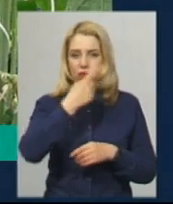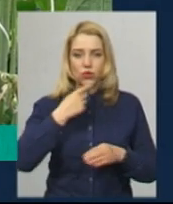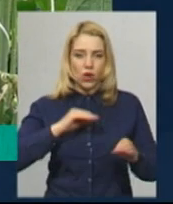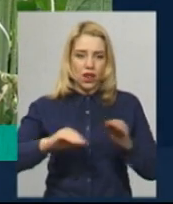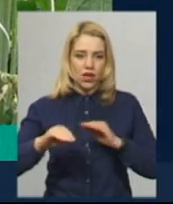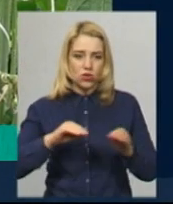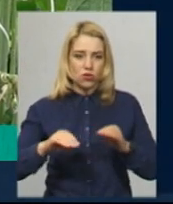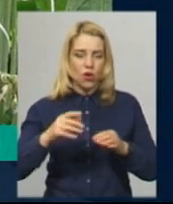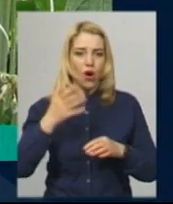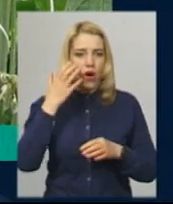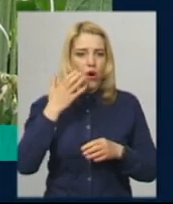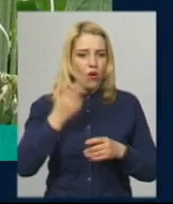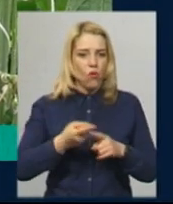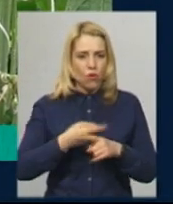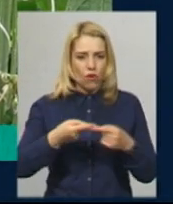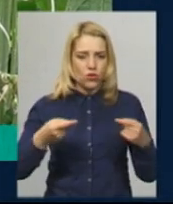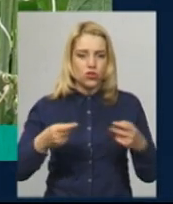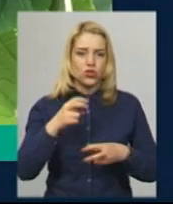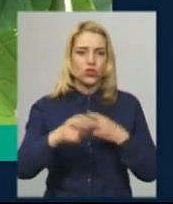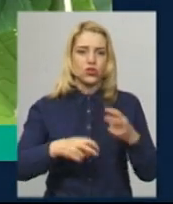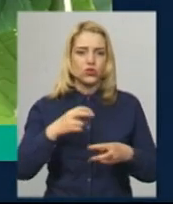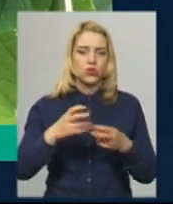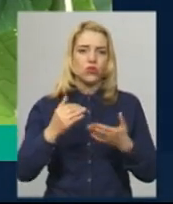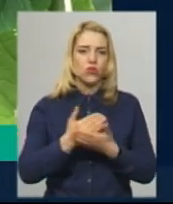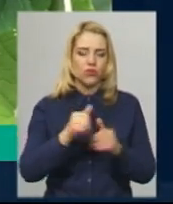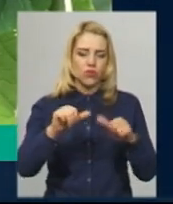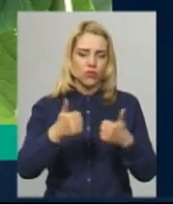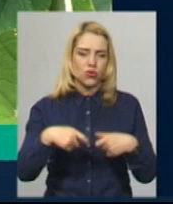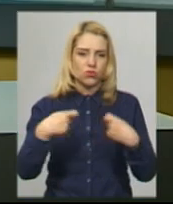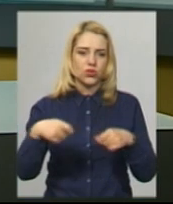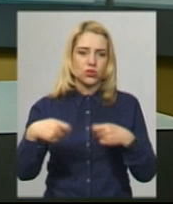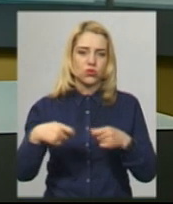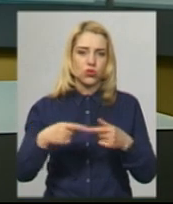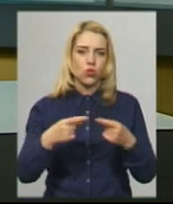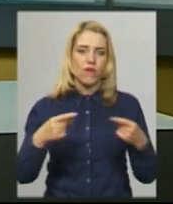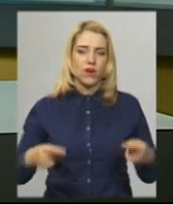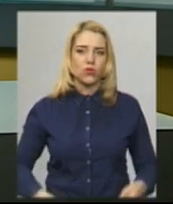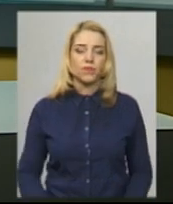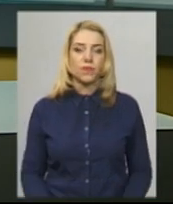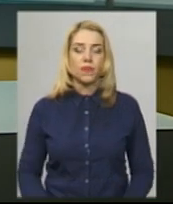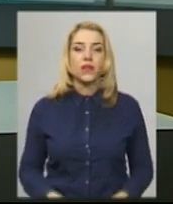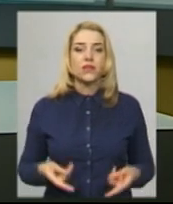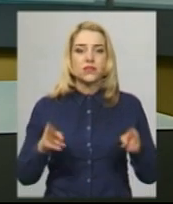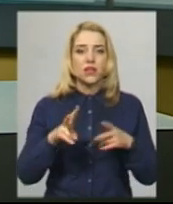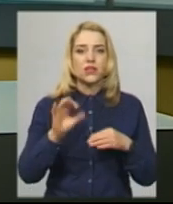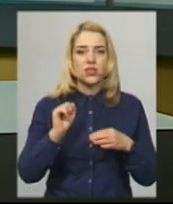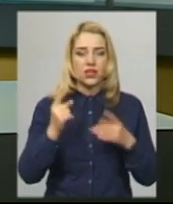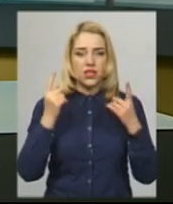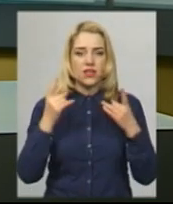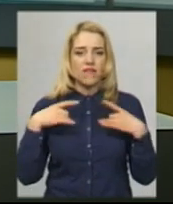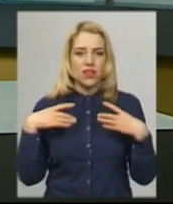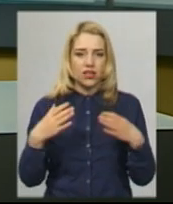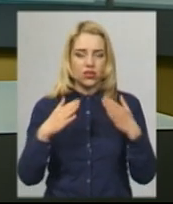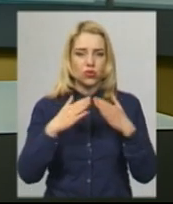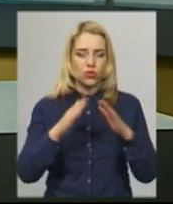Виробники тепличної городини Хмельниччини шукають нові форми збуту товару. Залишатись на Великдень вдома